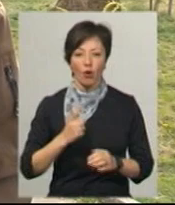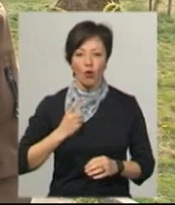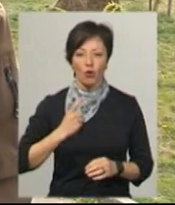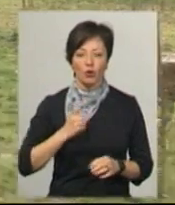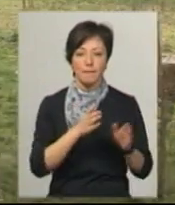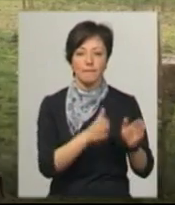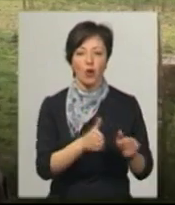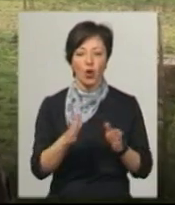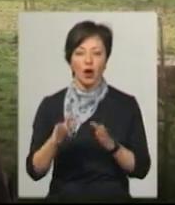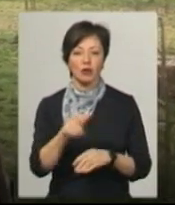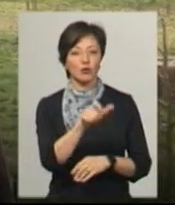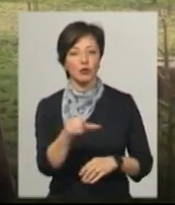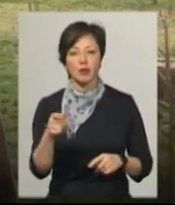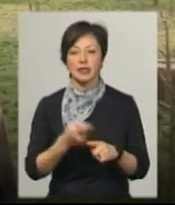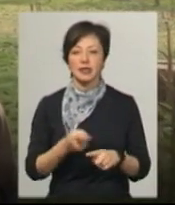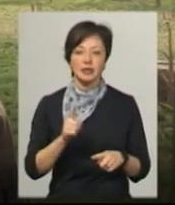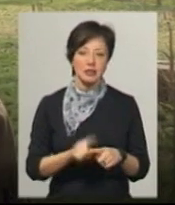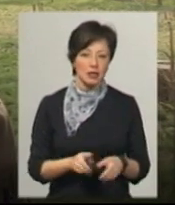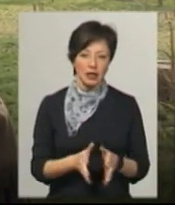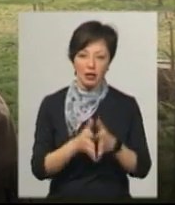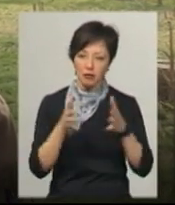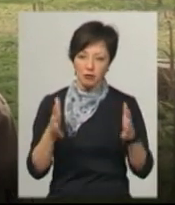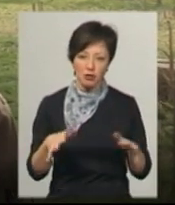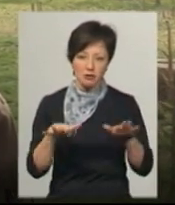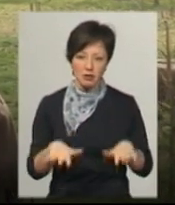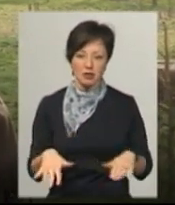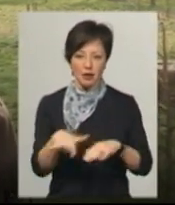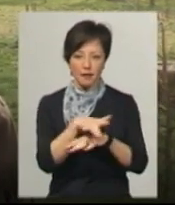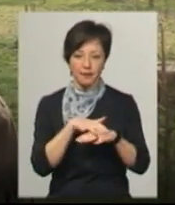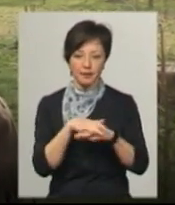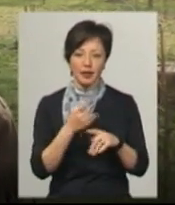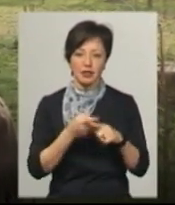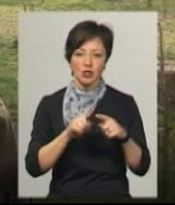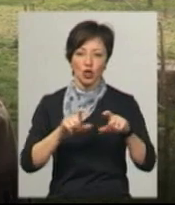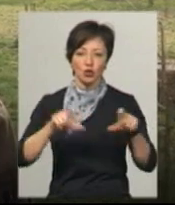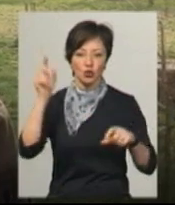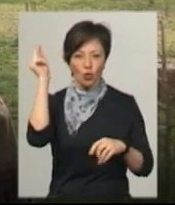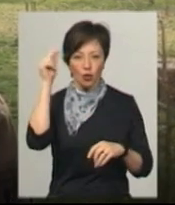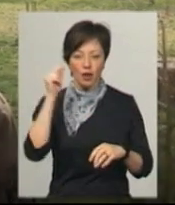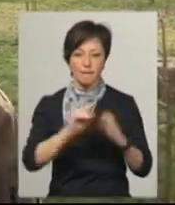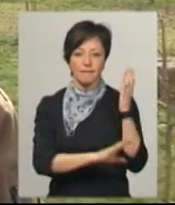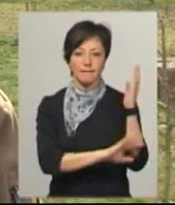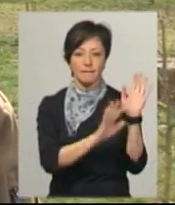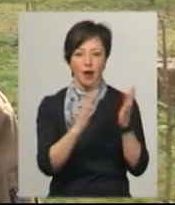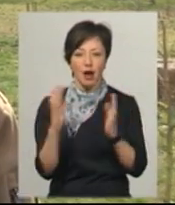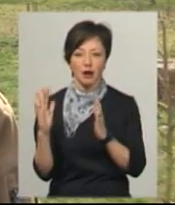громадського порядку. Це найбільш великі місця скупчення людей. Це школи, парки,